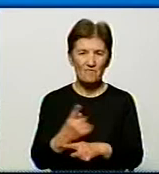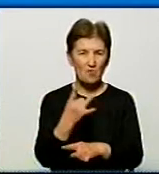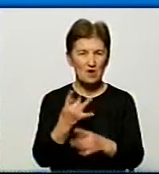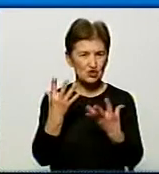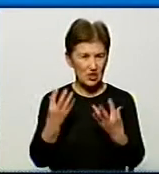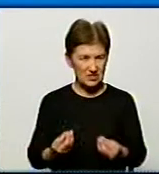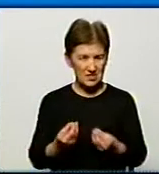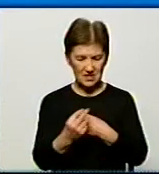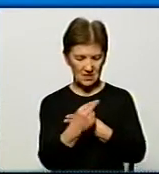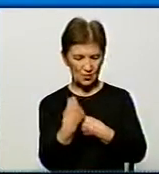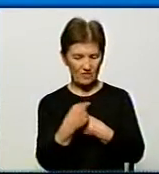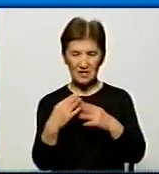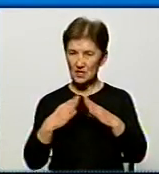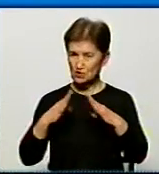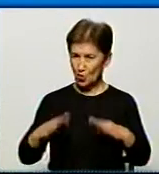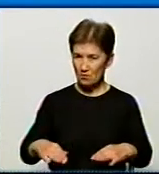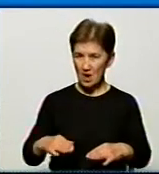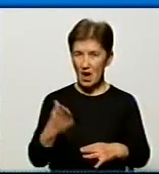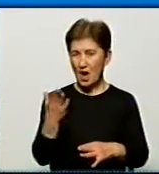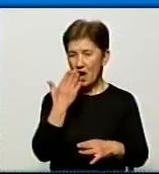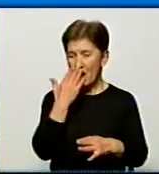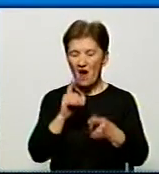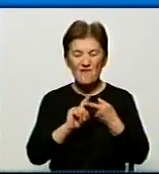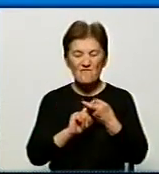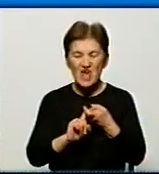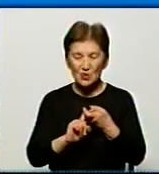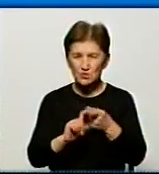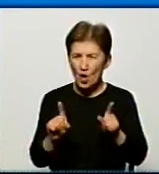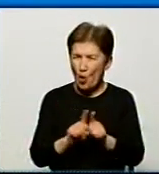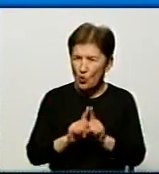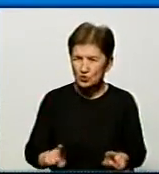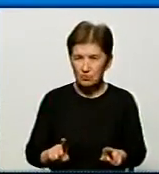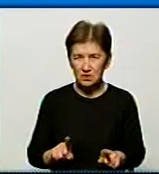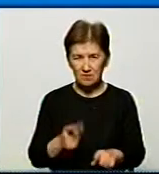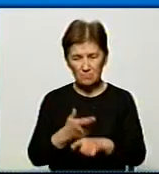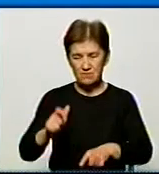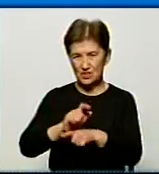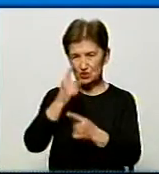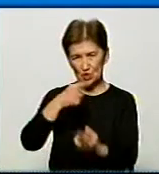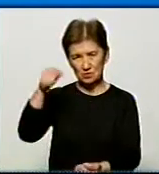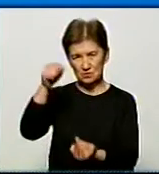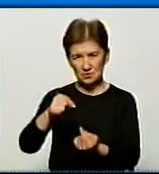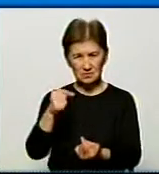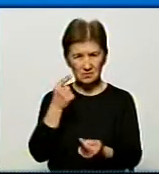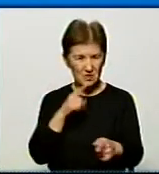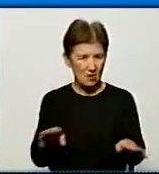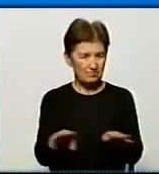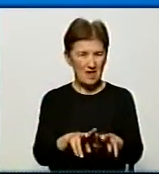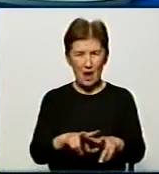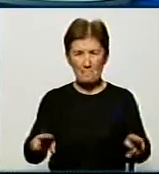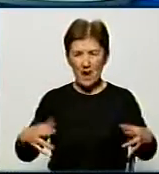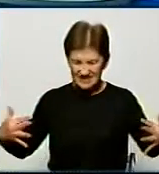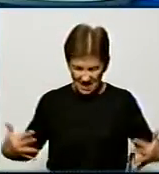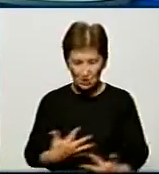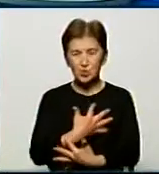так? Складно розпізнати? Ці віруси якісь особливі, вони більше схожі на звичайну застуду? Що трапляється?